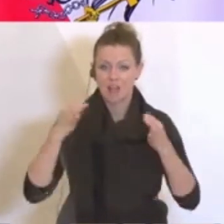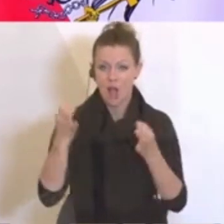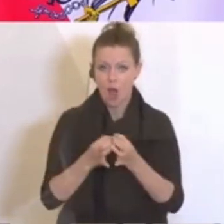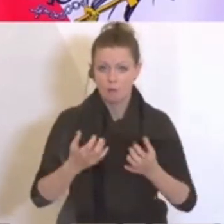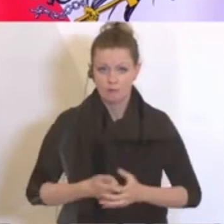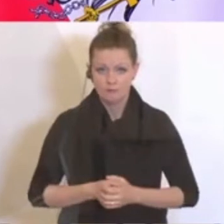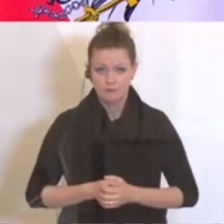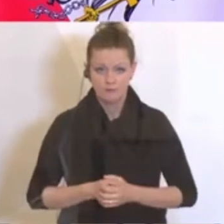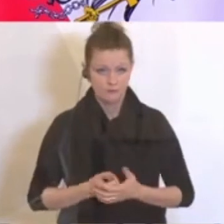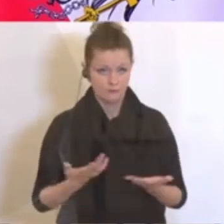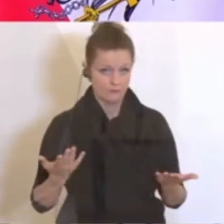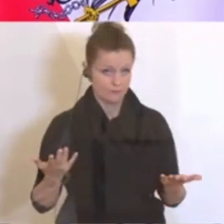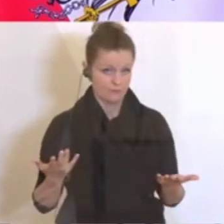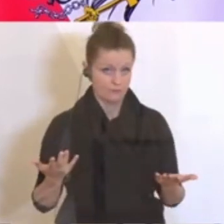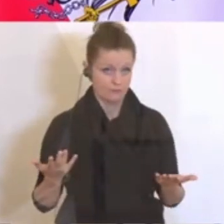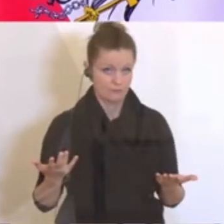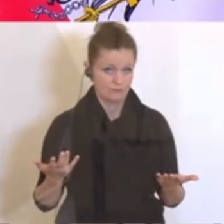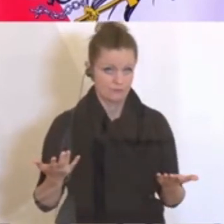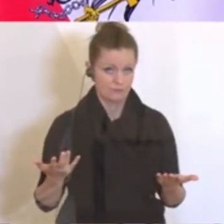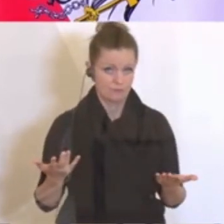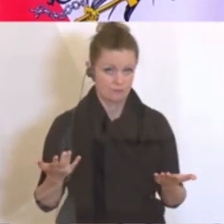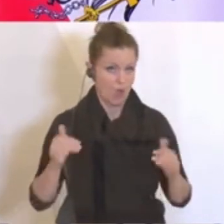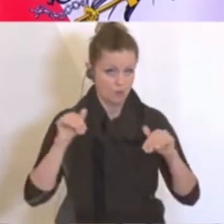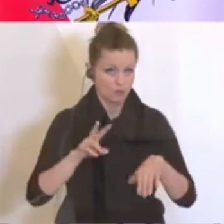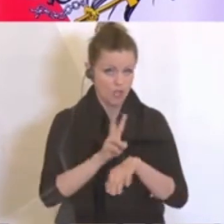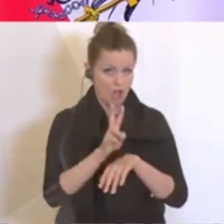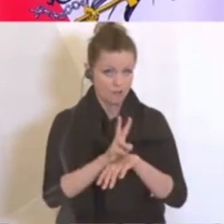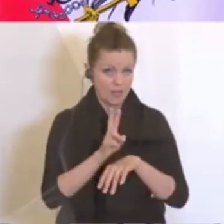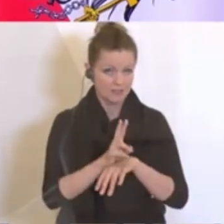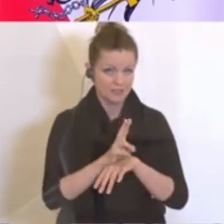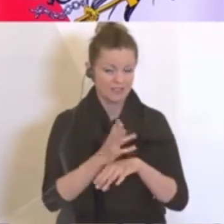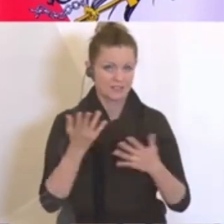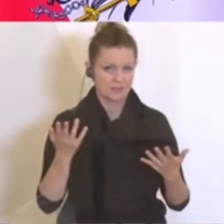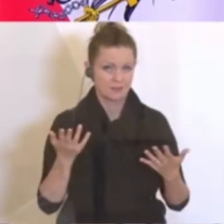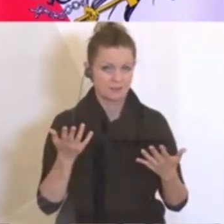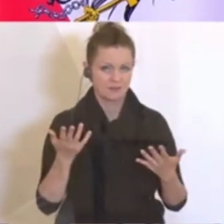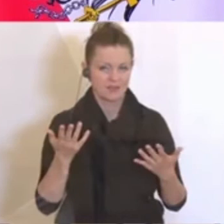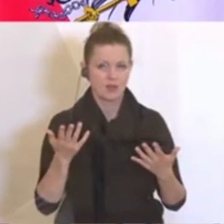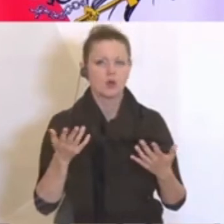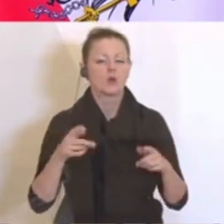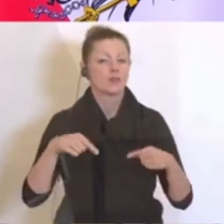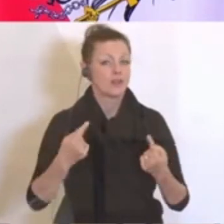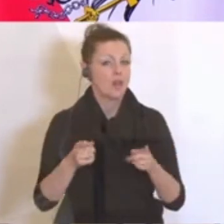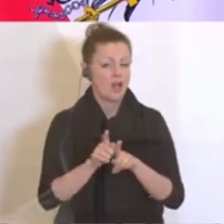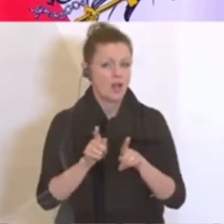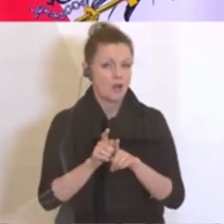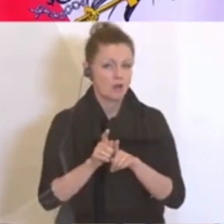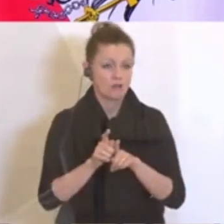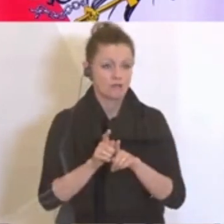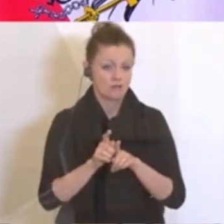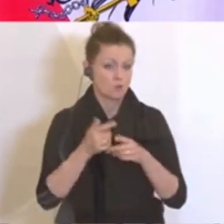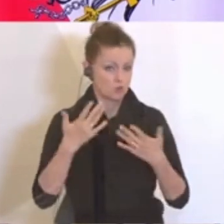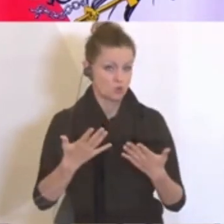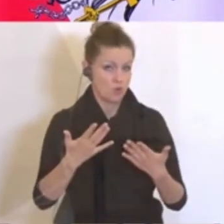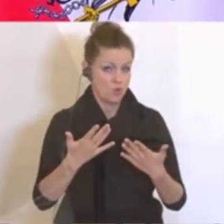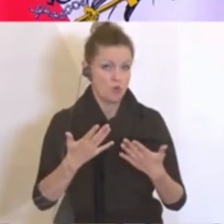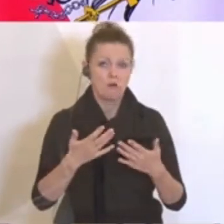das wollen wir mal nicht aus dem Auge lassen und innerhalb dieses Spektrums geht dann, geht dann sehr viel, wir sind ja